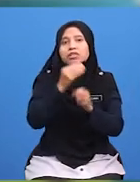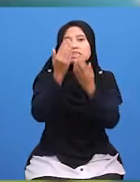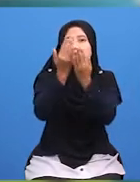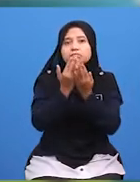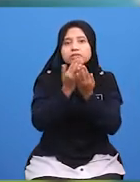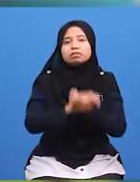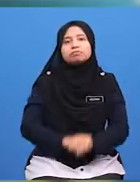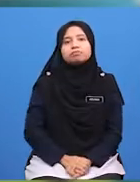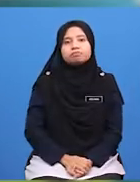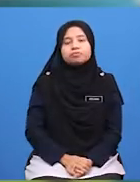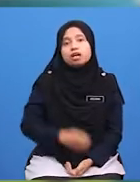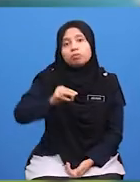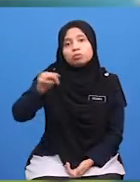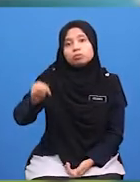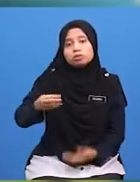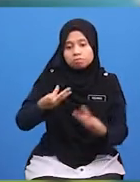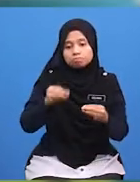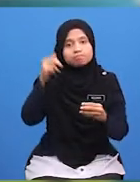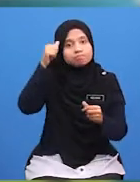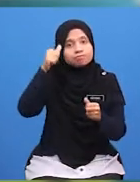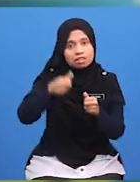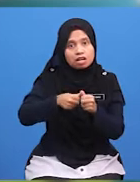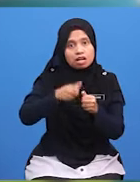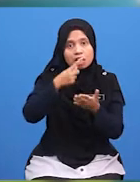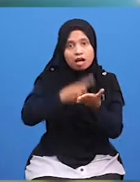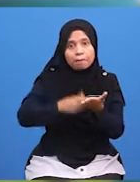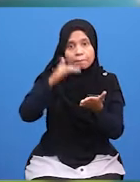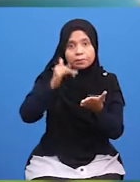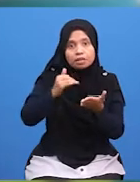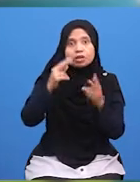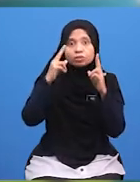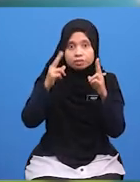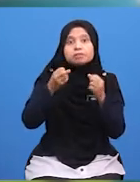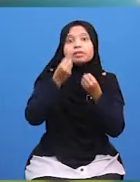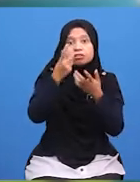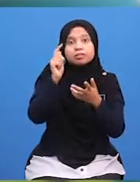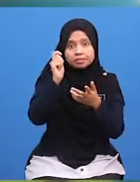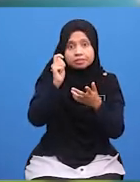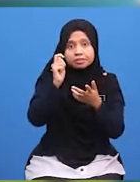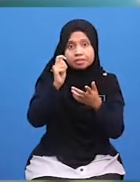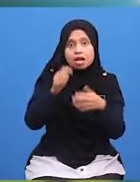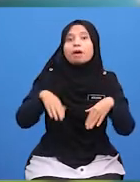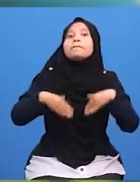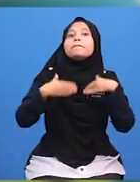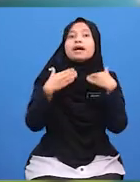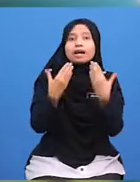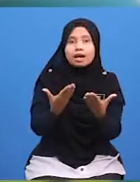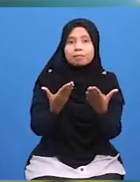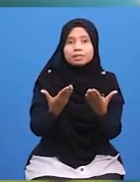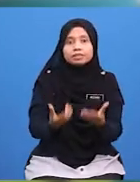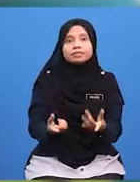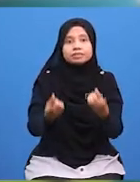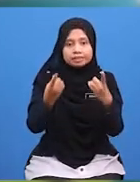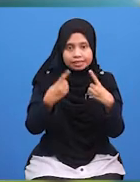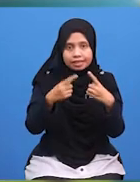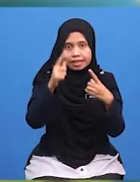Keberkatan Murid-Murid Masih Ingat Apa Yang Usaha Beritahu Di Awal Tadi Bagaimana Kedai